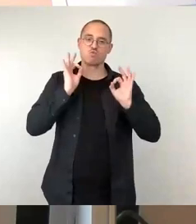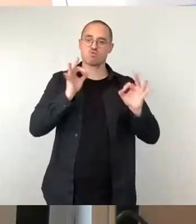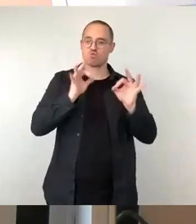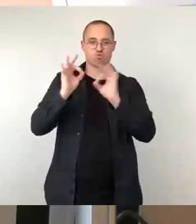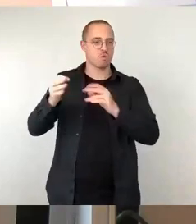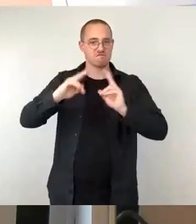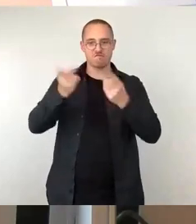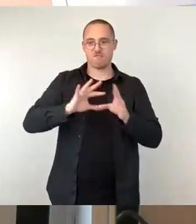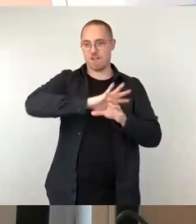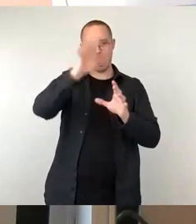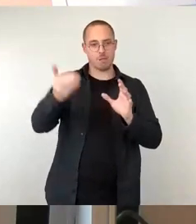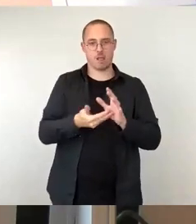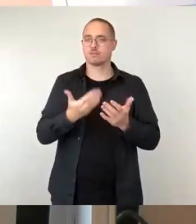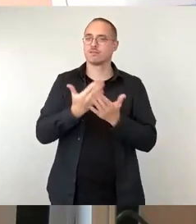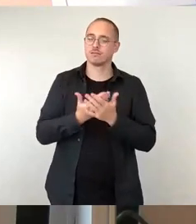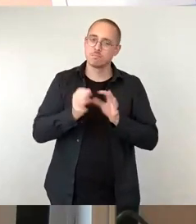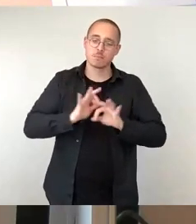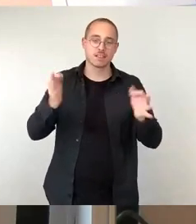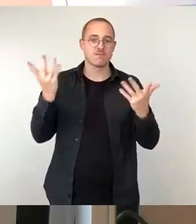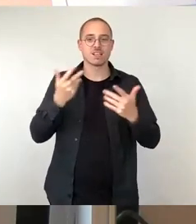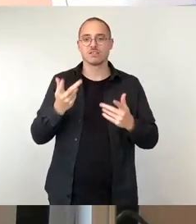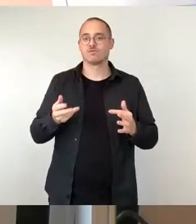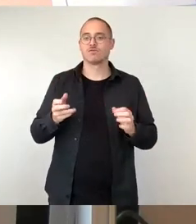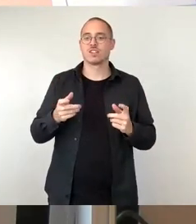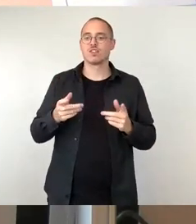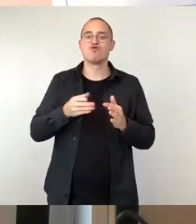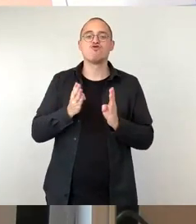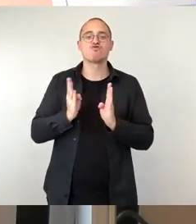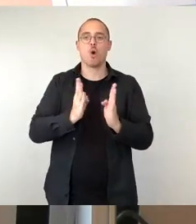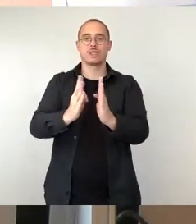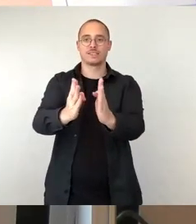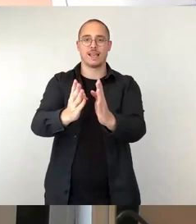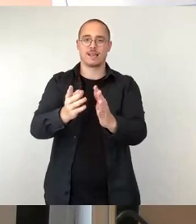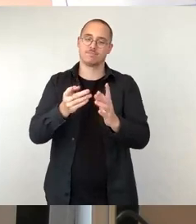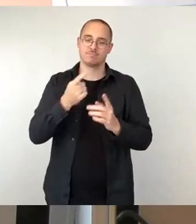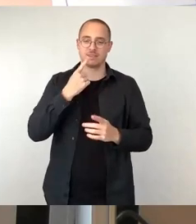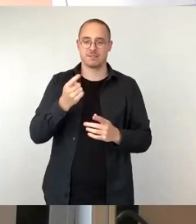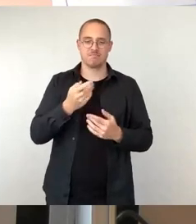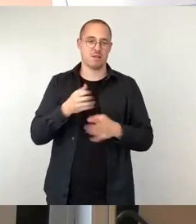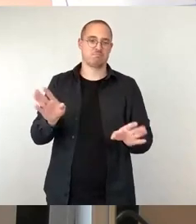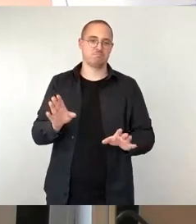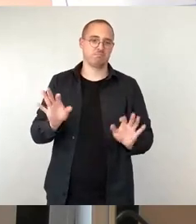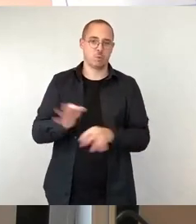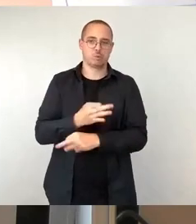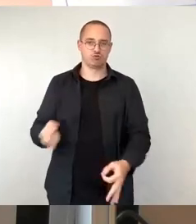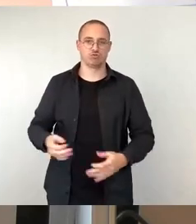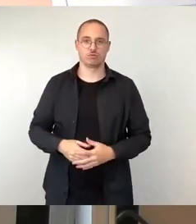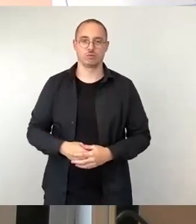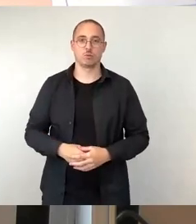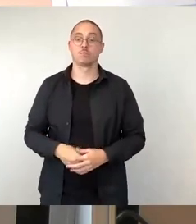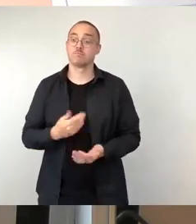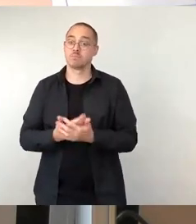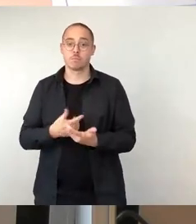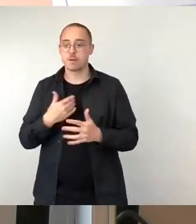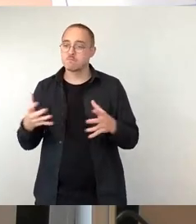ganz zu verzichten. Aber so wie die ungebremste Massenmigration seit 2015 zu massiven Problemen in unserer Gesellschaft geführt hat,